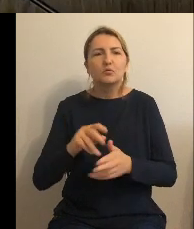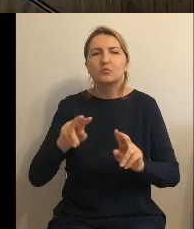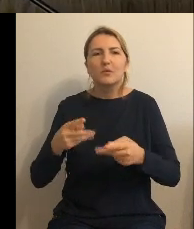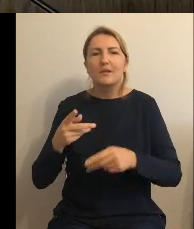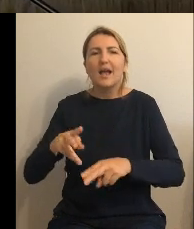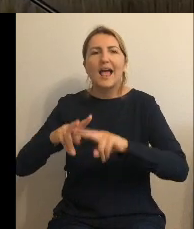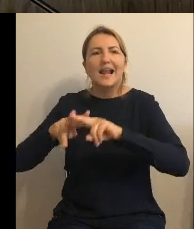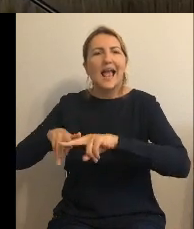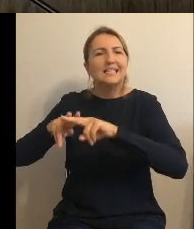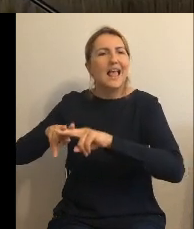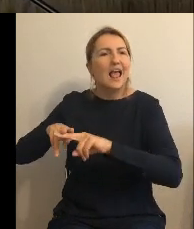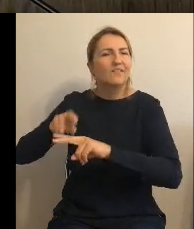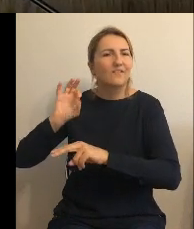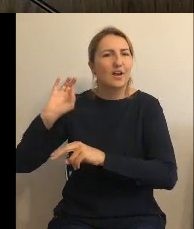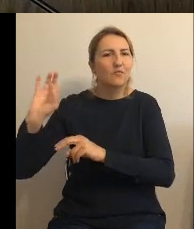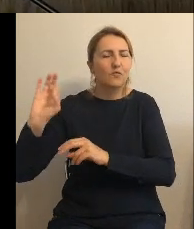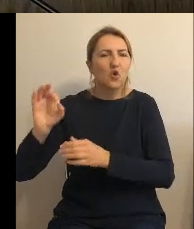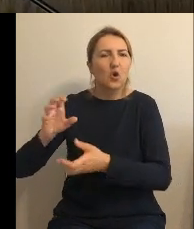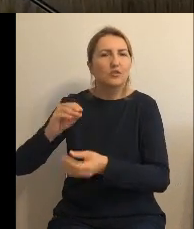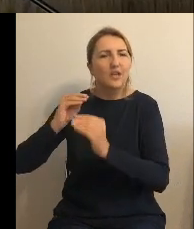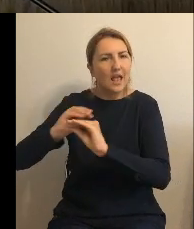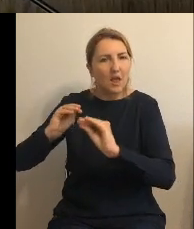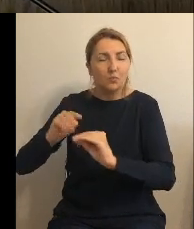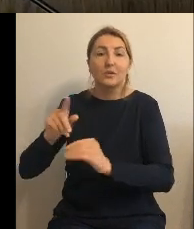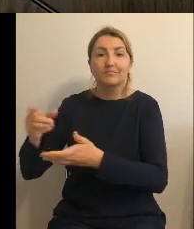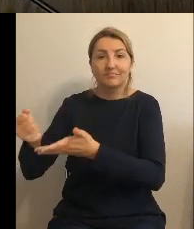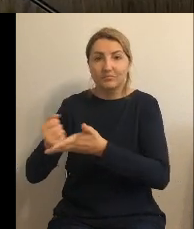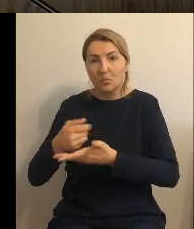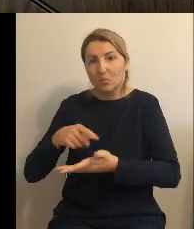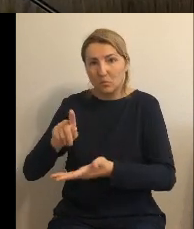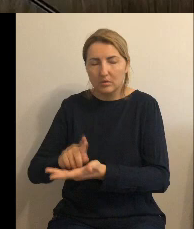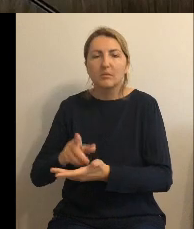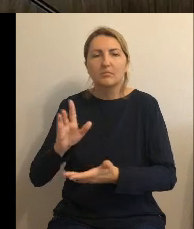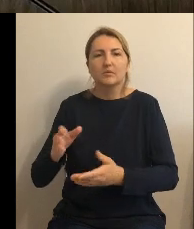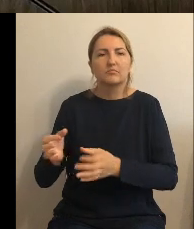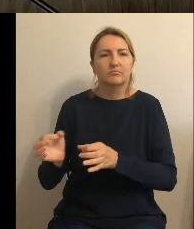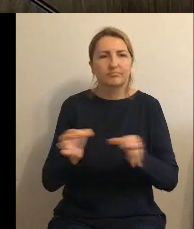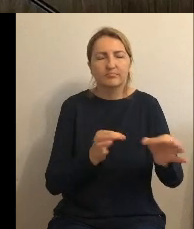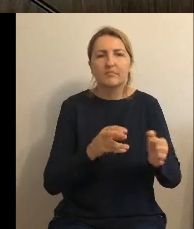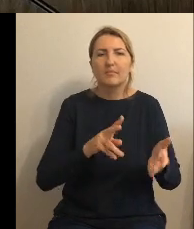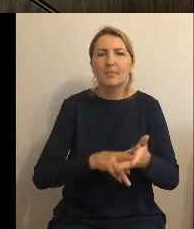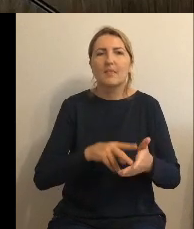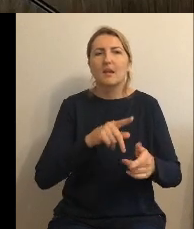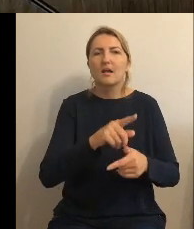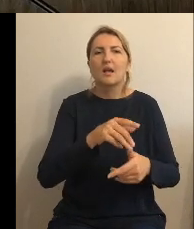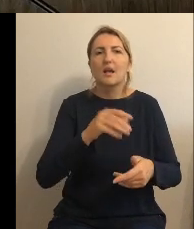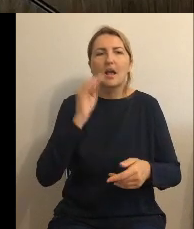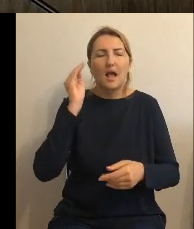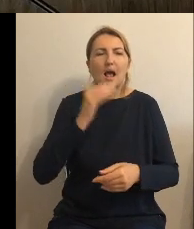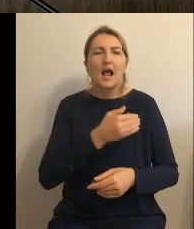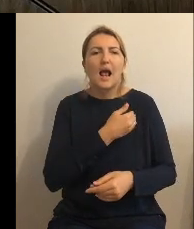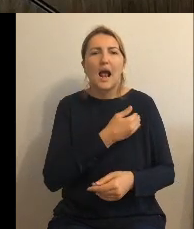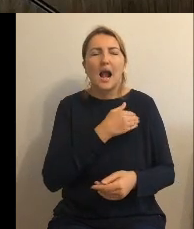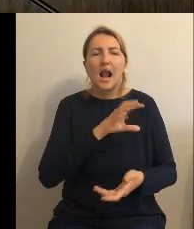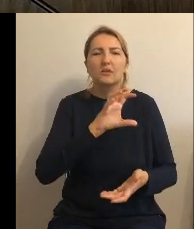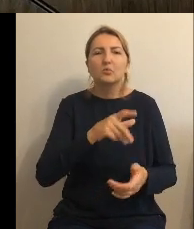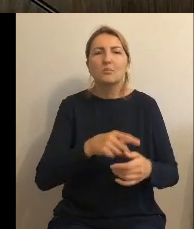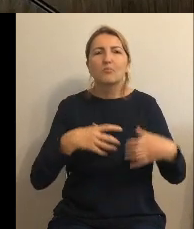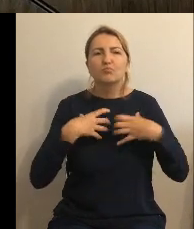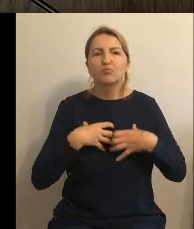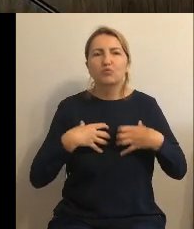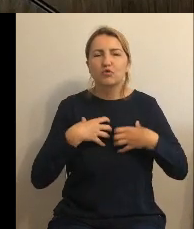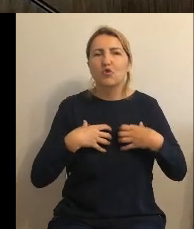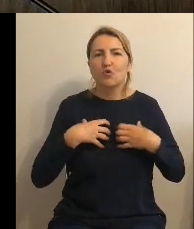na wyposażenie klas o profilu przyrodniczym w szkole podstawowej w Plymiętach, bo tej